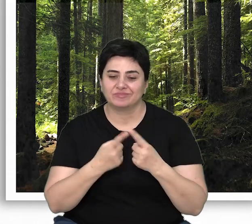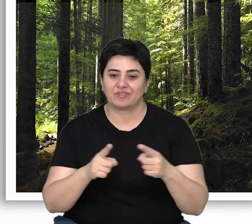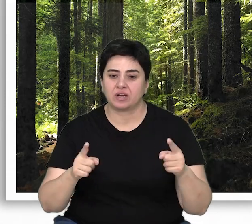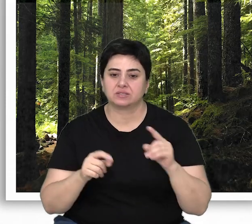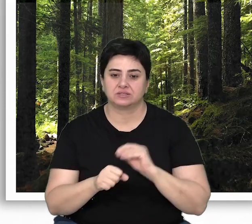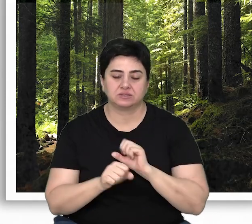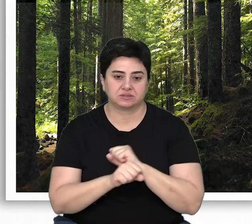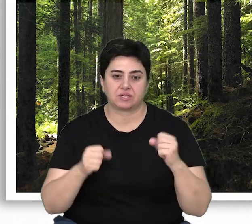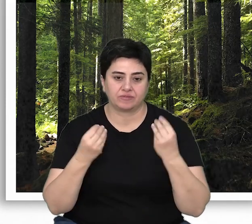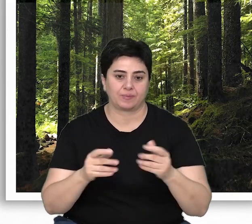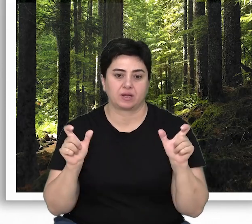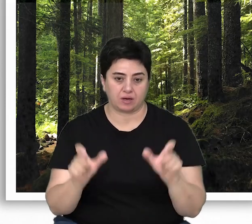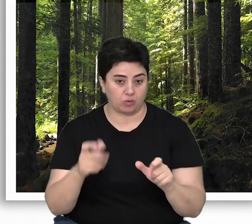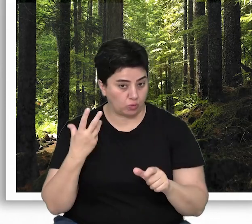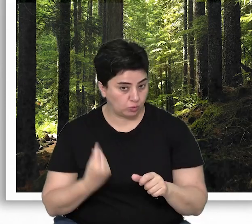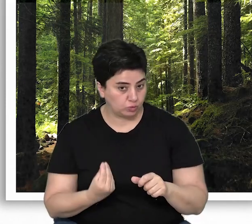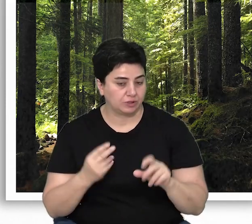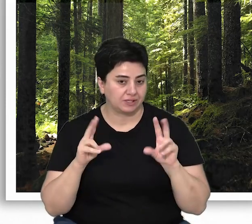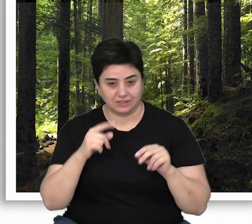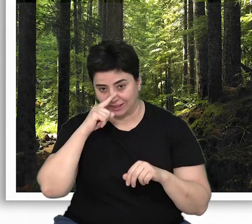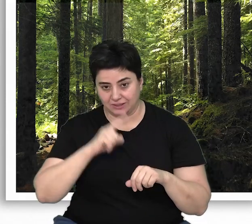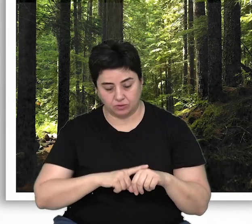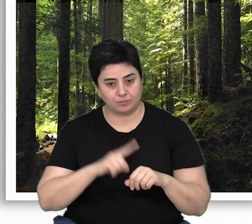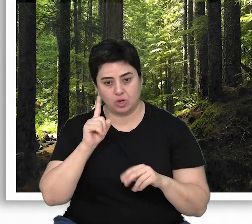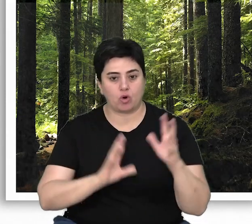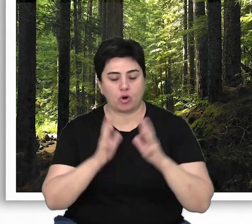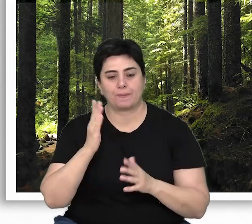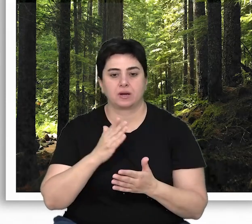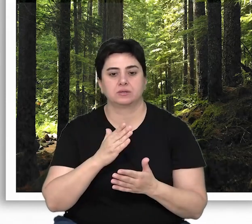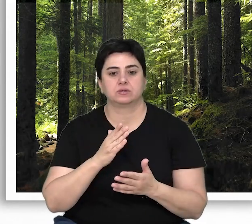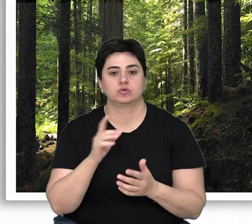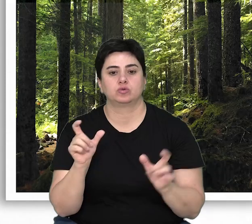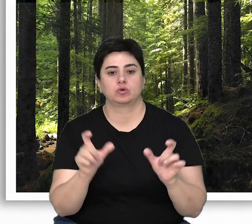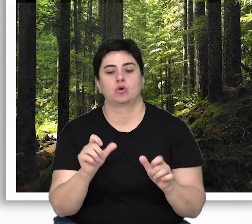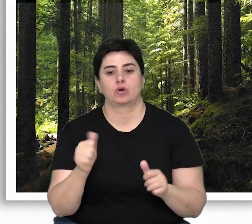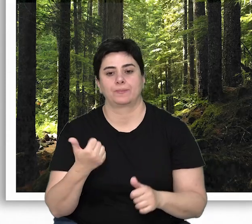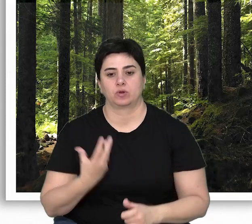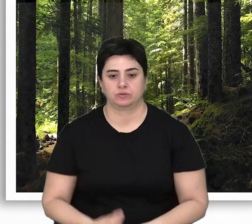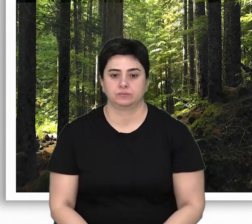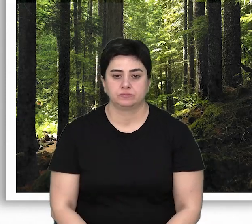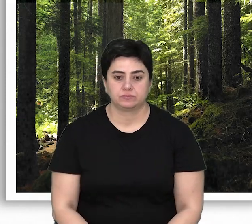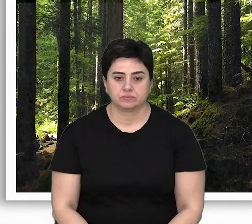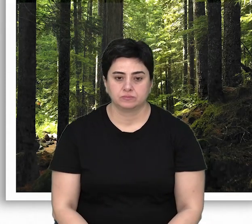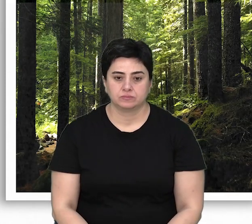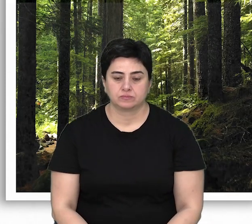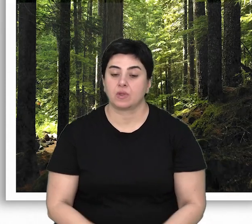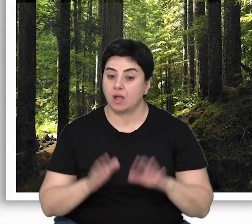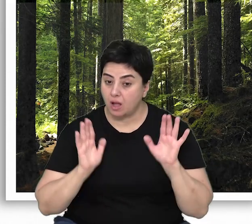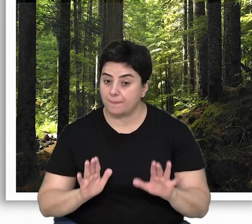çeşitliliği olumsuz etkilemesine önlemeye yetecek kadar bir orman parçasının da korunmuş olduğu varsayılabilir.